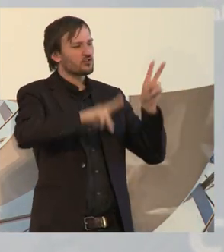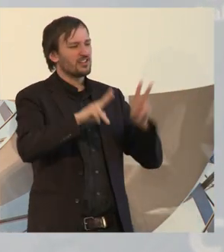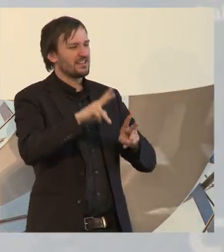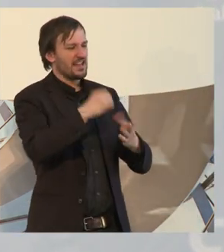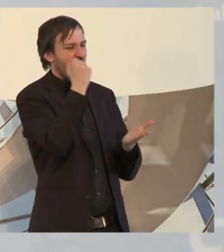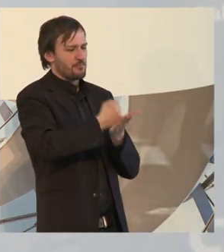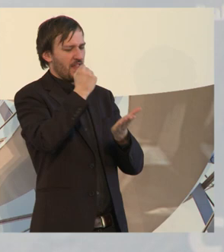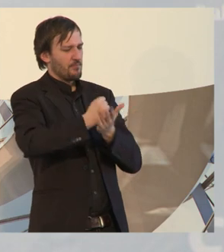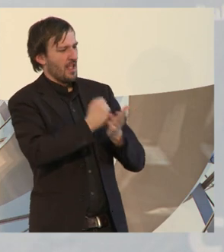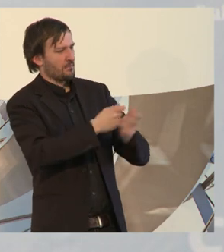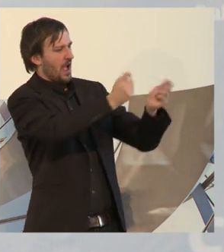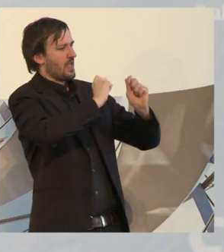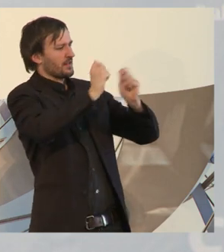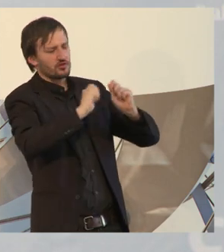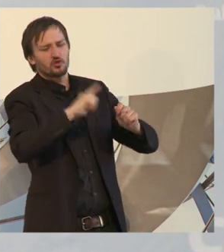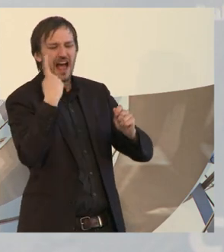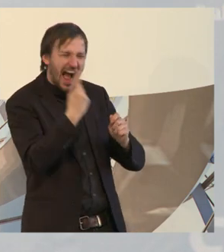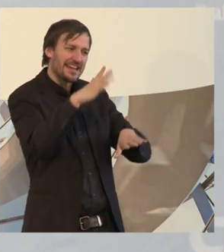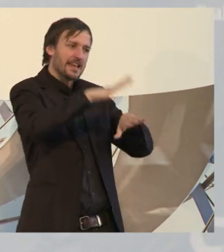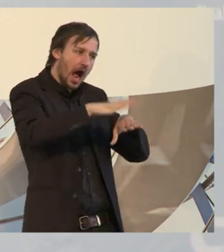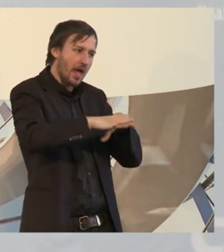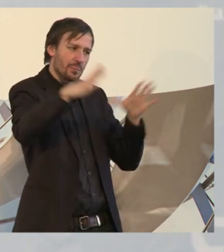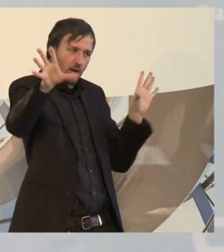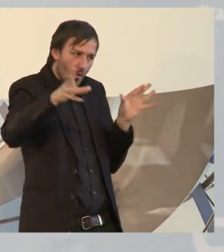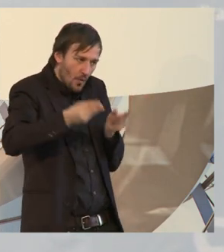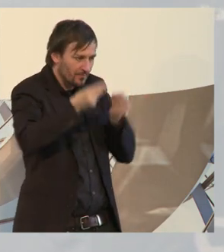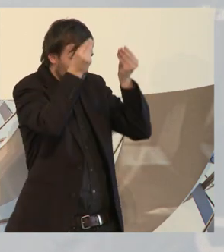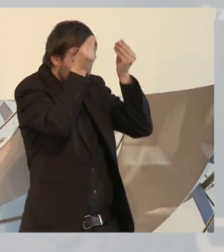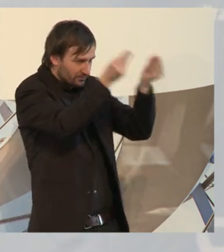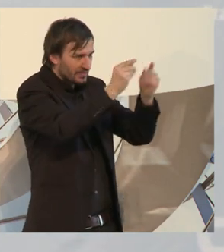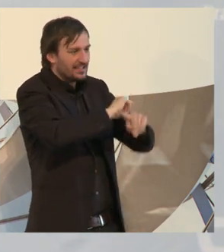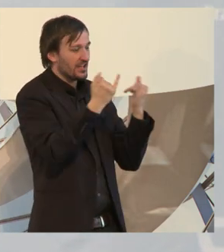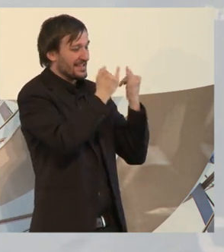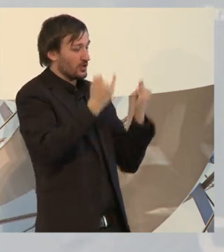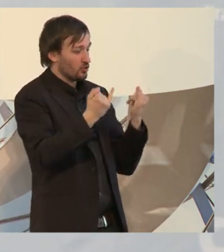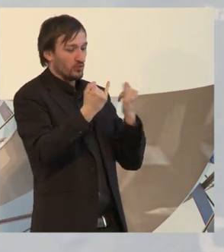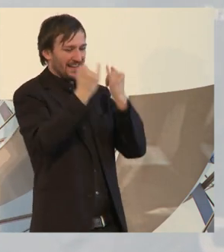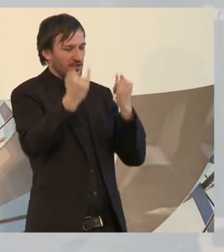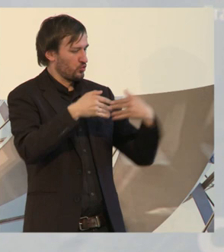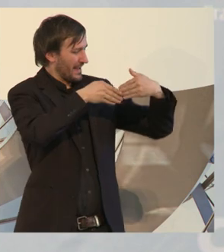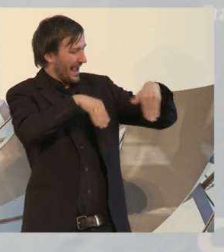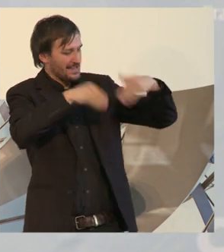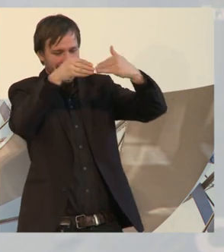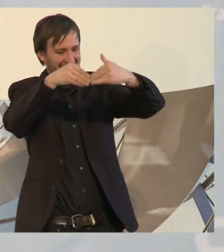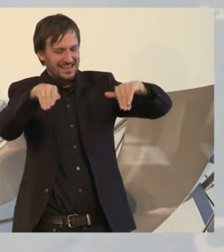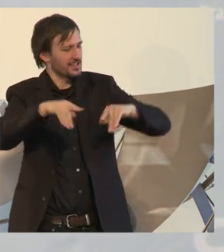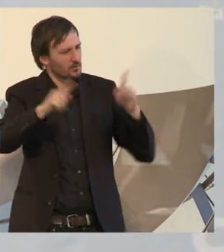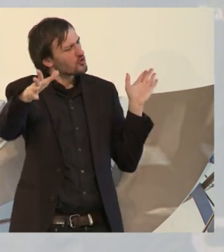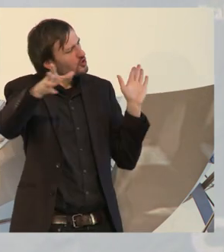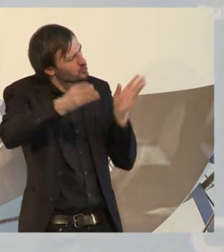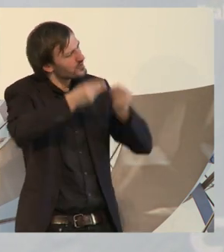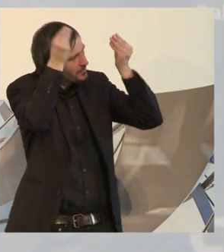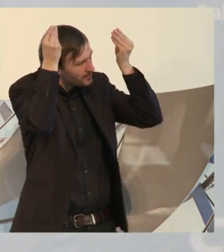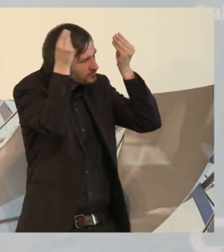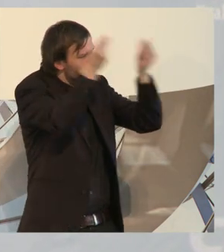Unternehmen wirklich nutzen zu können, darf dieses Angebot nicht an institutionellen Grenzen scheitern. Das heißt, im